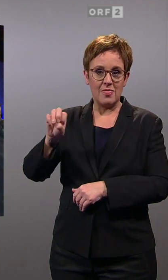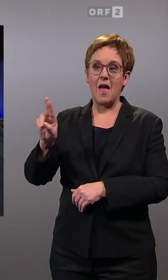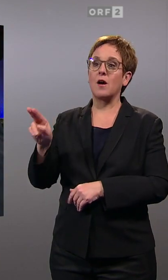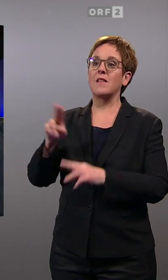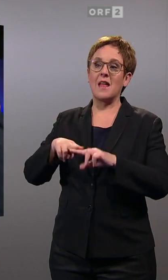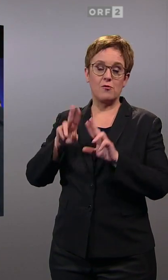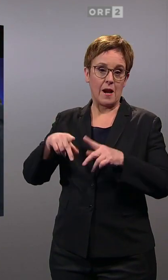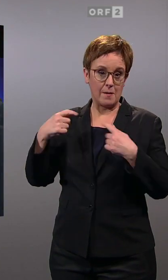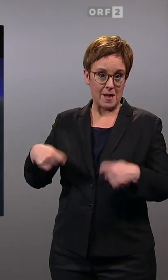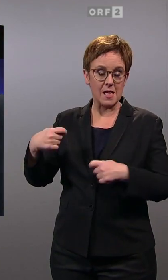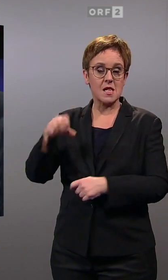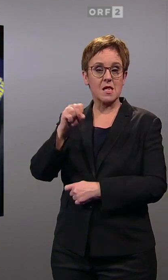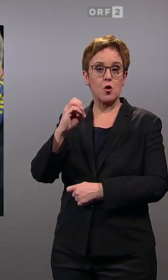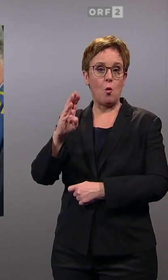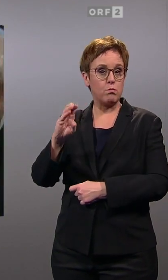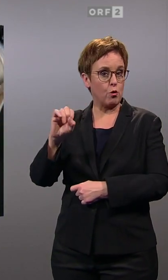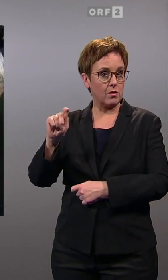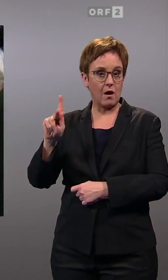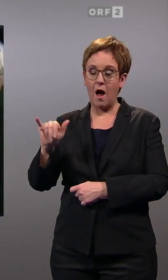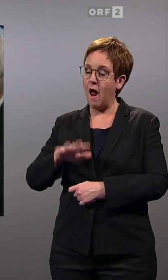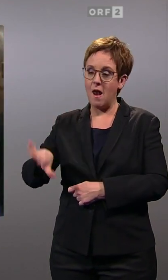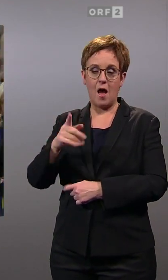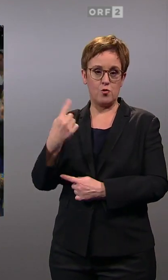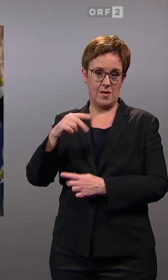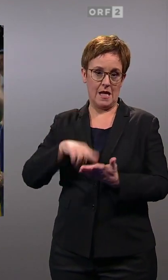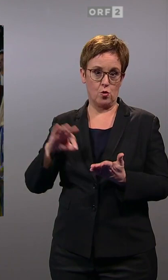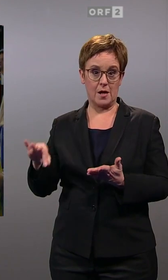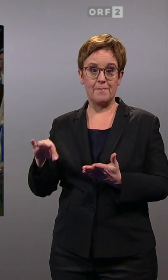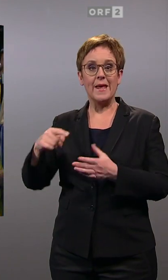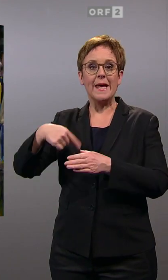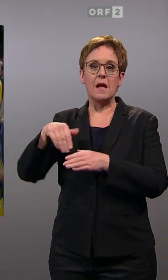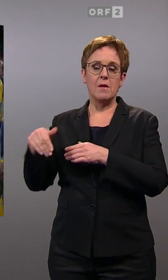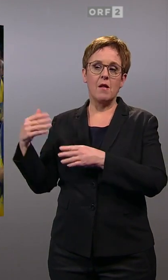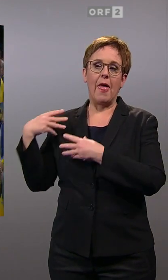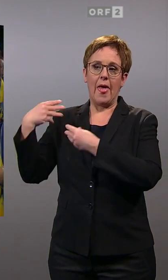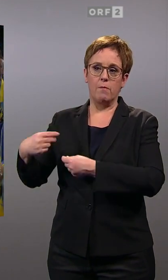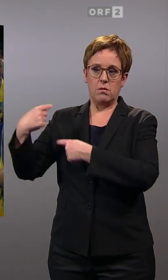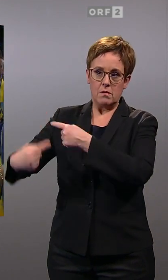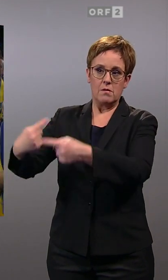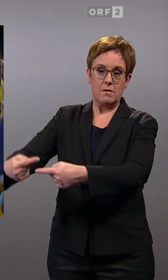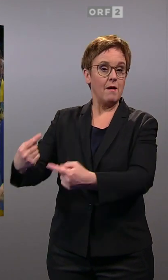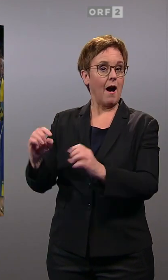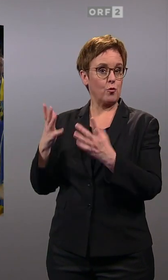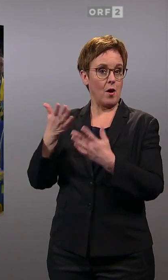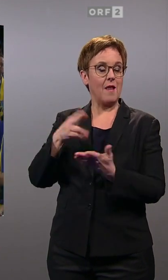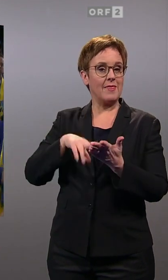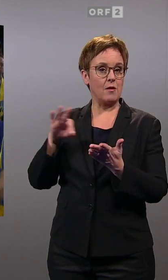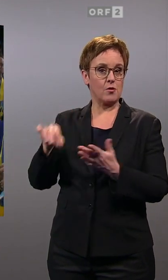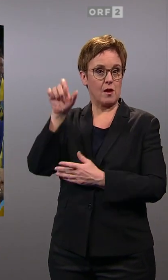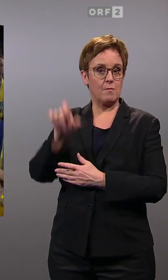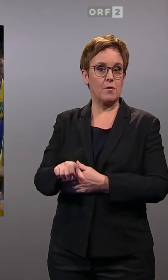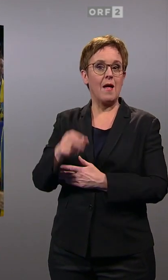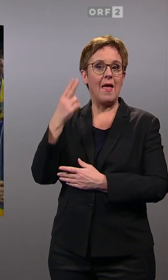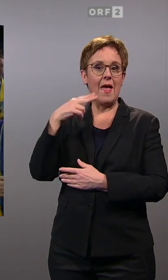Nationalratspräsident Wolfgang Sobotka. Das Innenministerium ist eine Art Erbpacht, aktuell besetzt mit dem Niederösterreicher